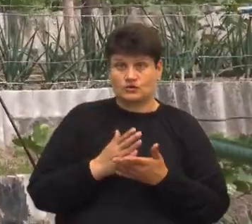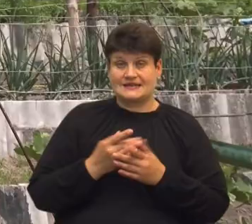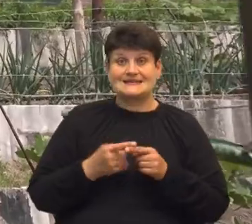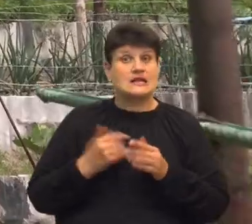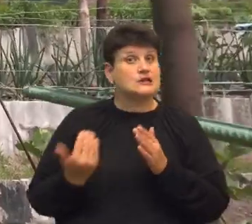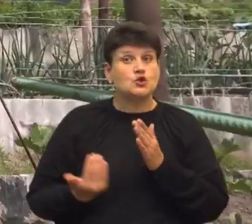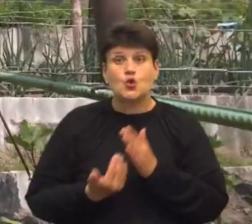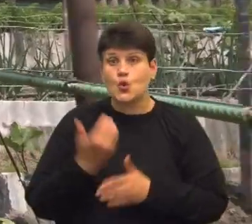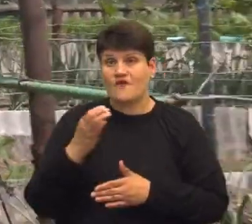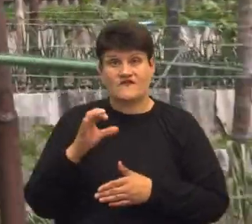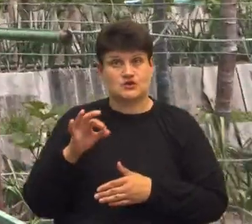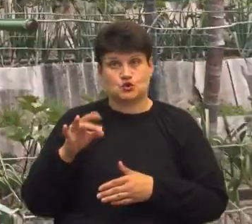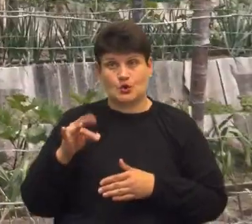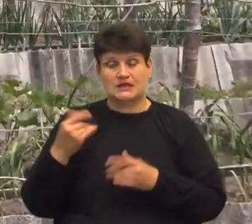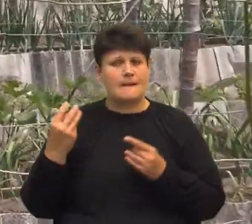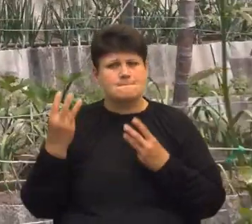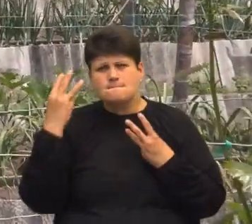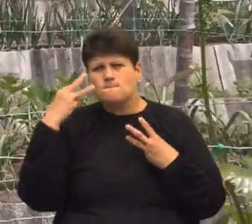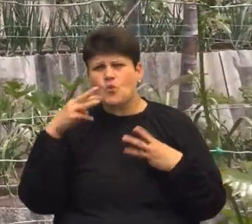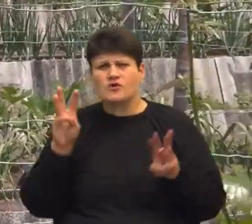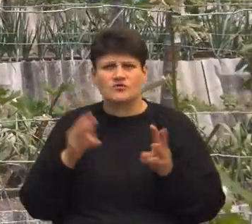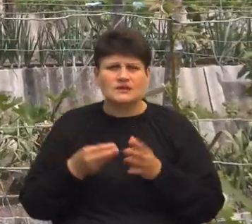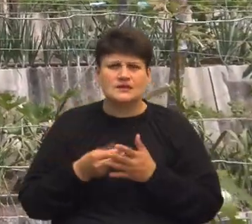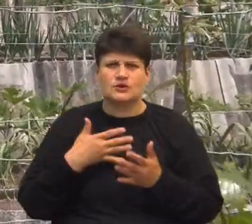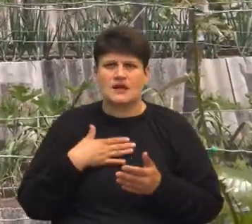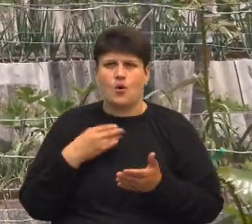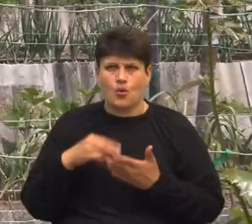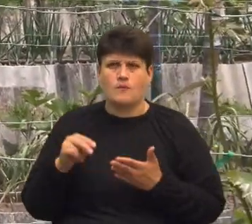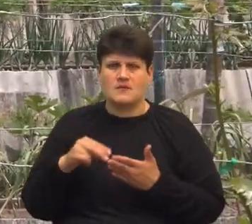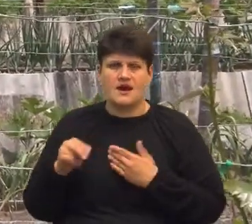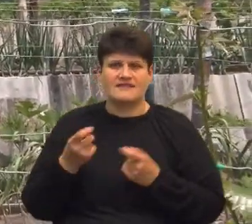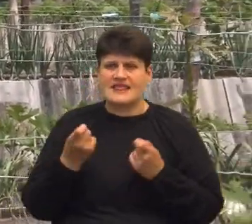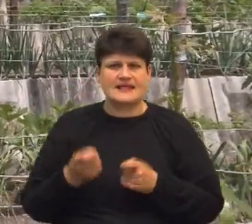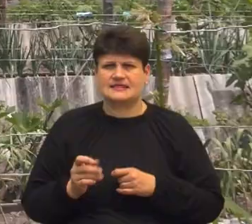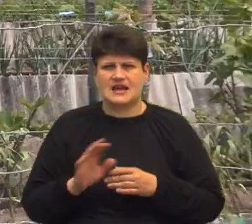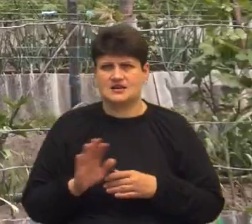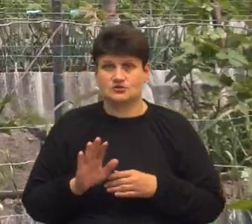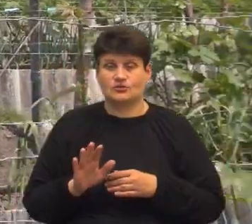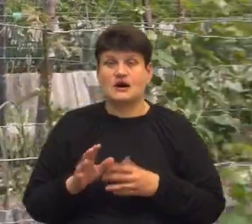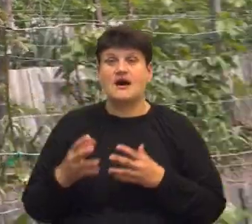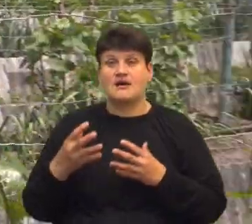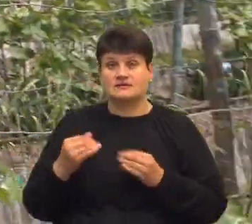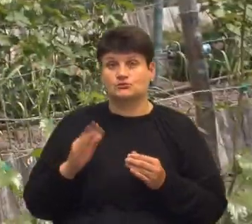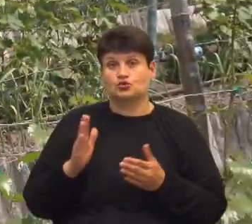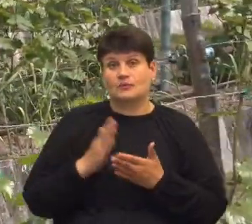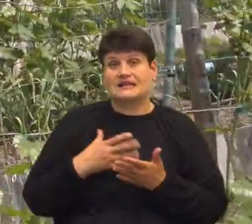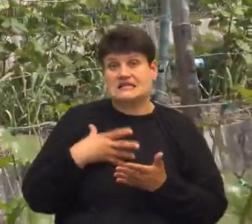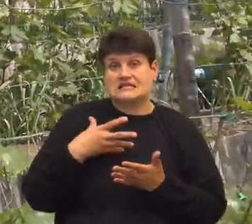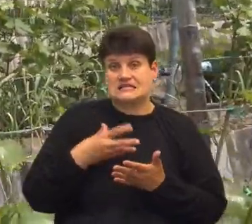сорти, новинки такі супермодні, вони дорогі, звісно, я купляв їх недешево. Але вже буду мати свій